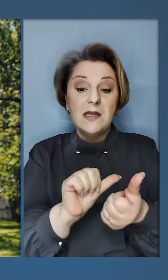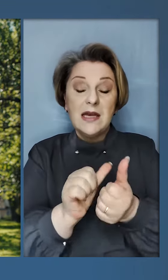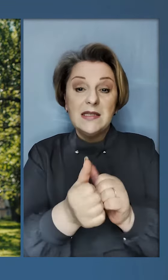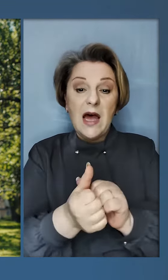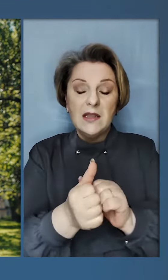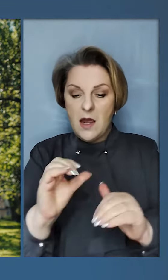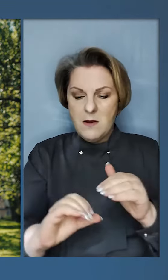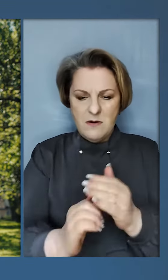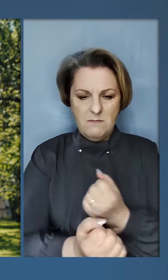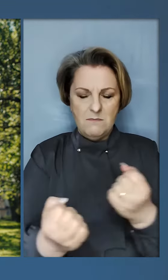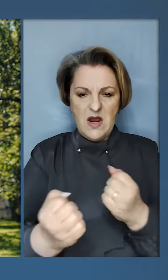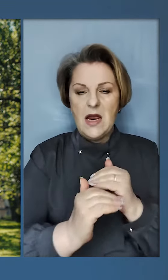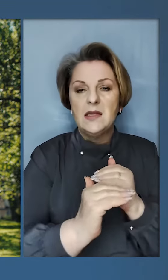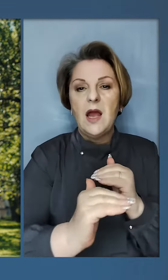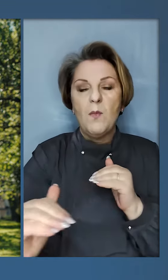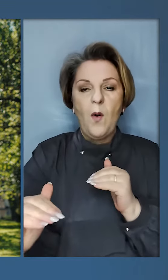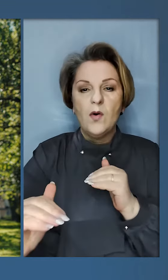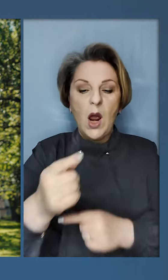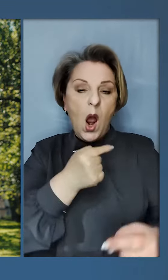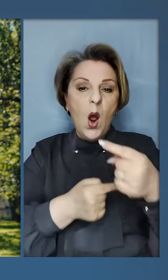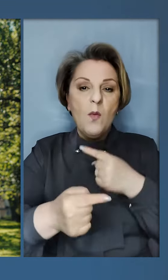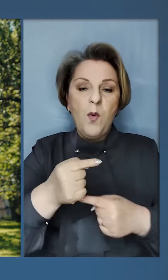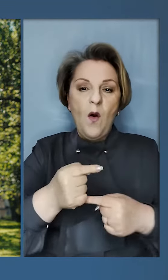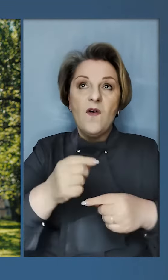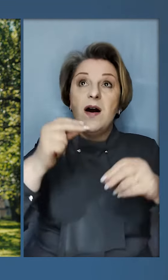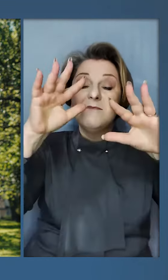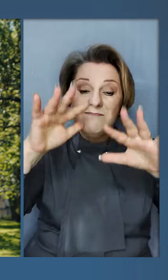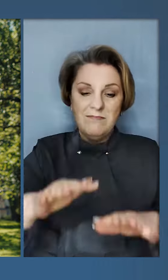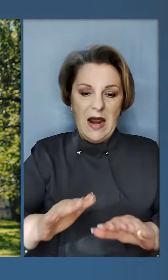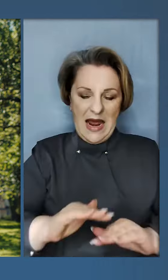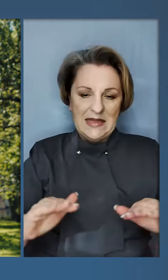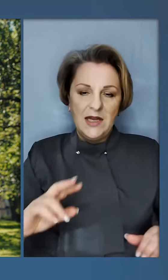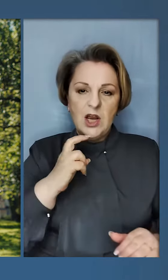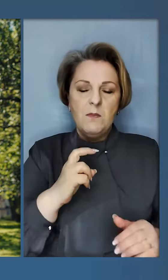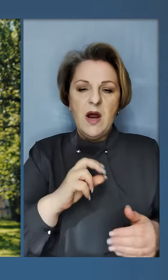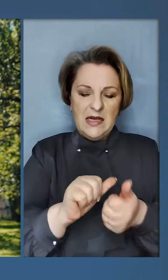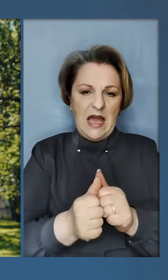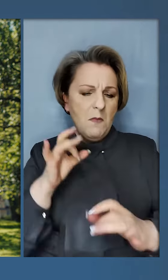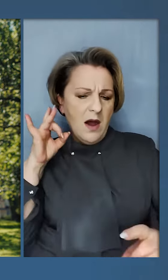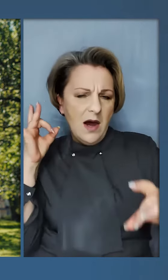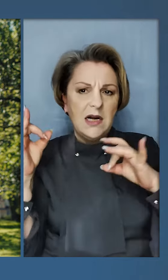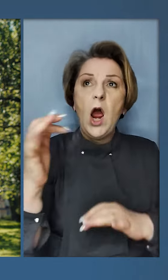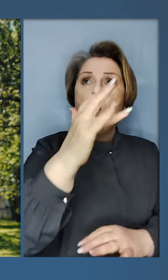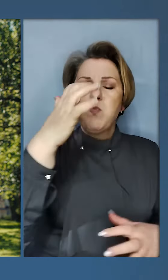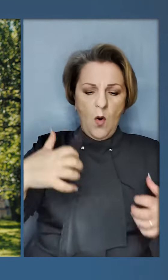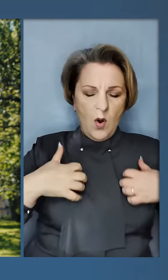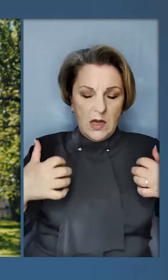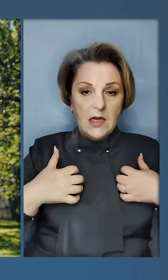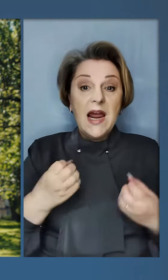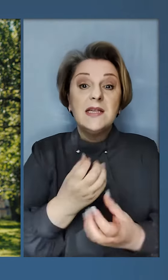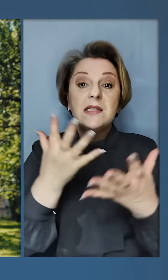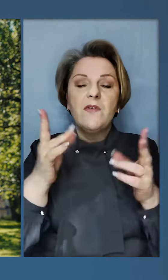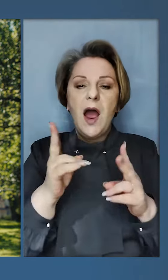квітами замість мін на полях. Повернеться дитячим сміхом замість реву повітряної